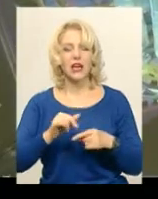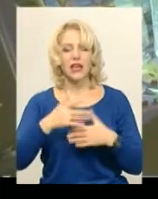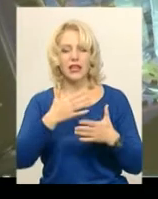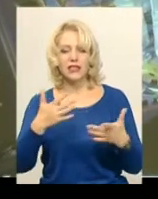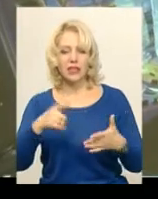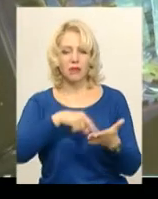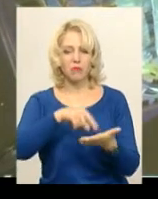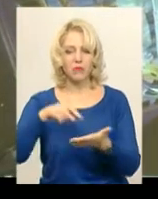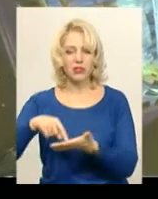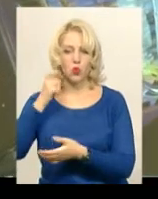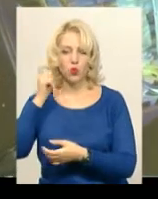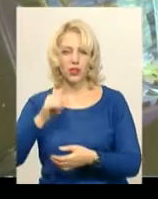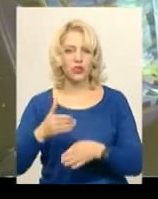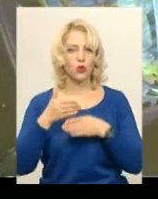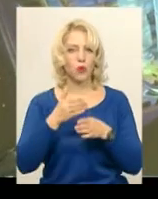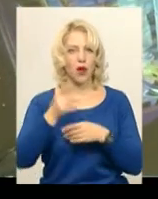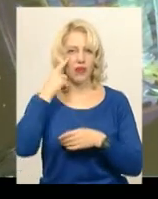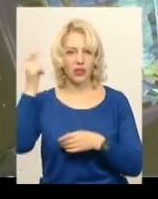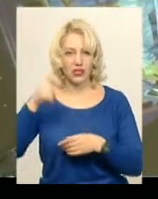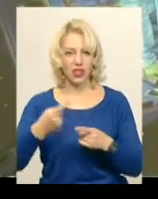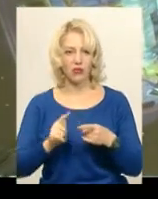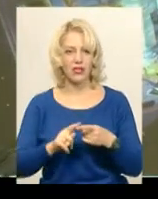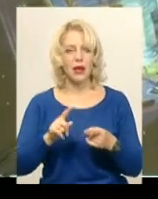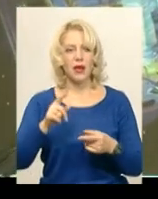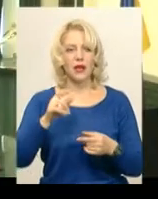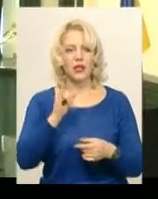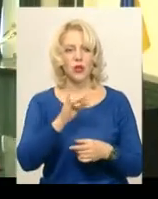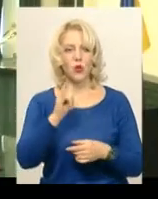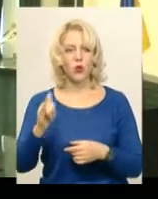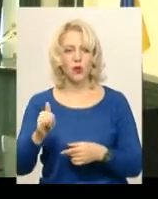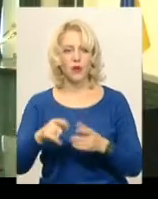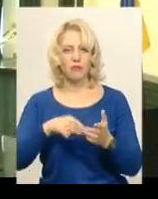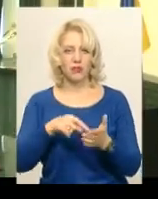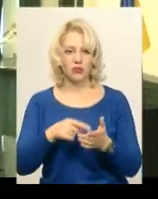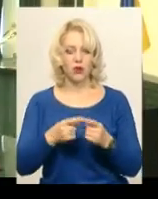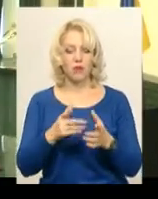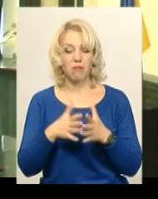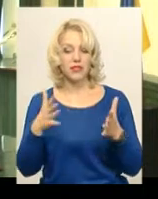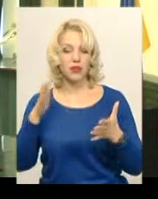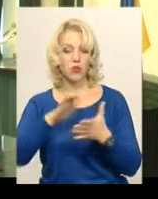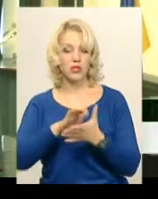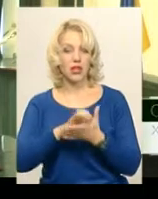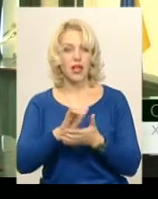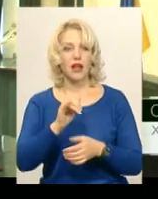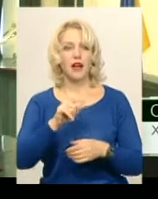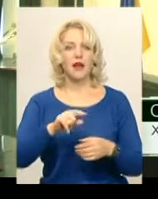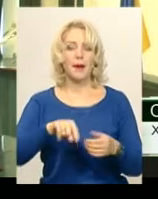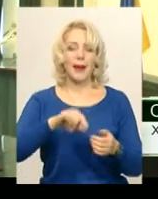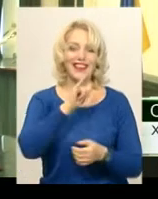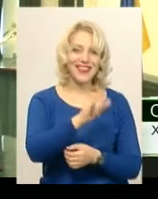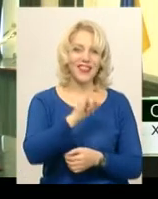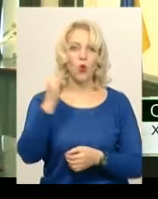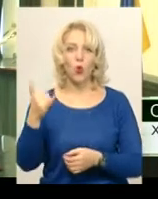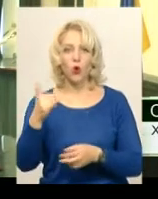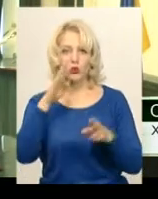подібні міста в Китаї. Для Хмельницького це стало місто ІУ. Ми, власне, більше познайомилися з містом ІУ, яке дуже